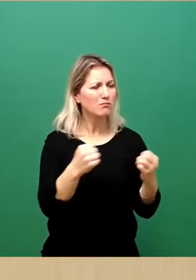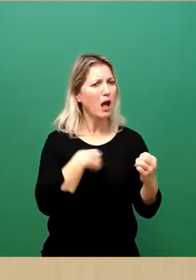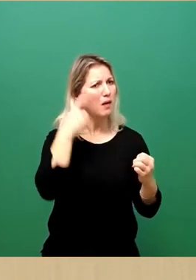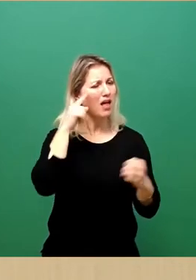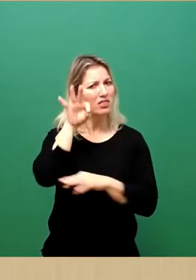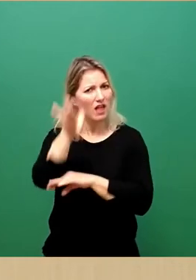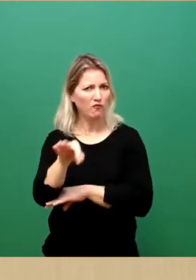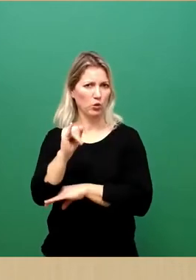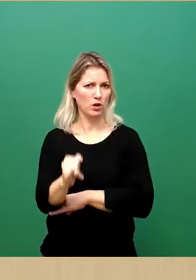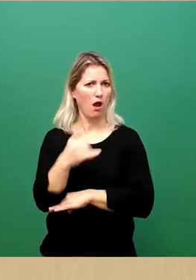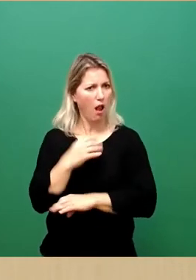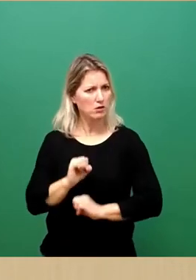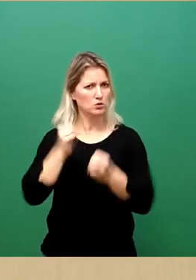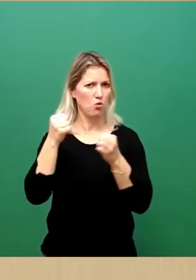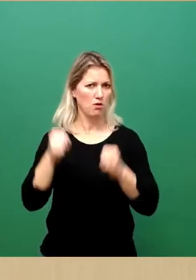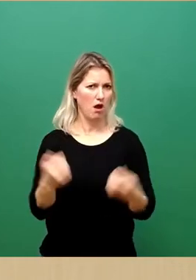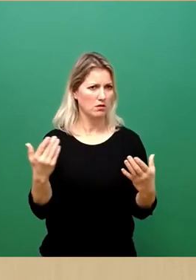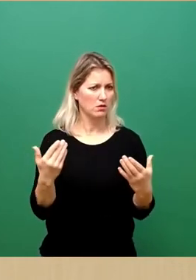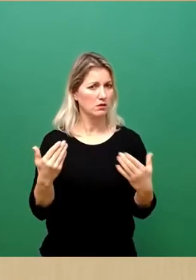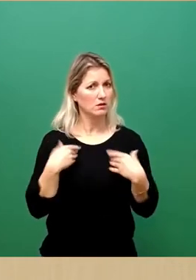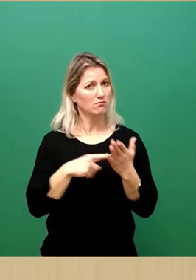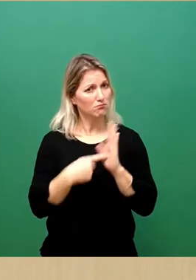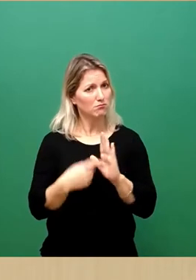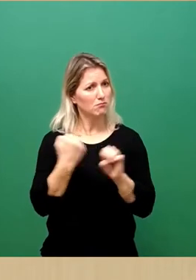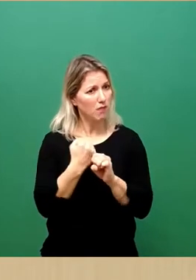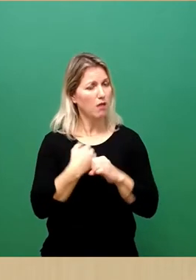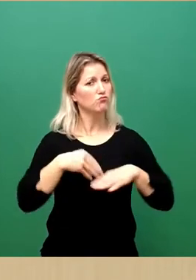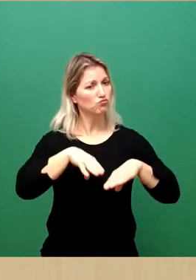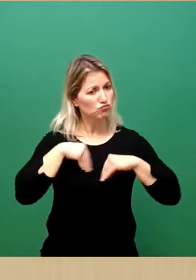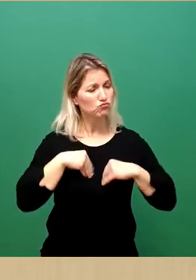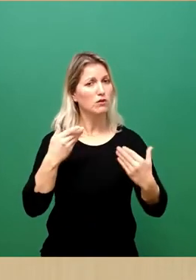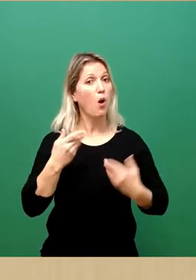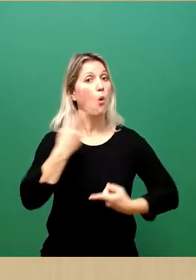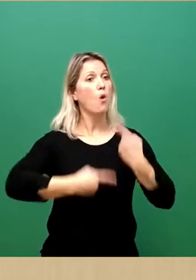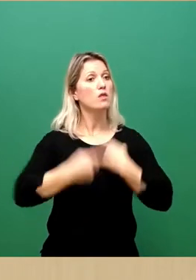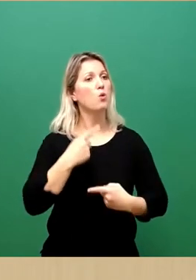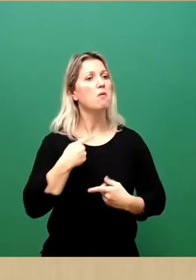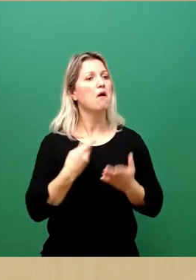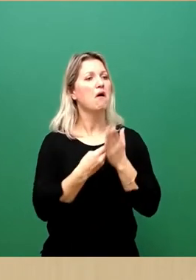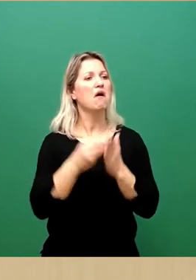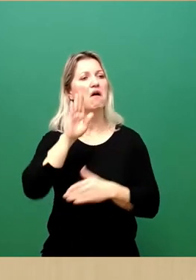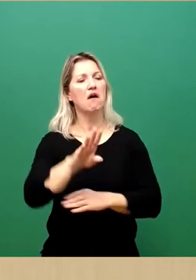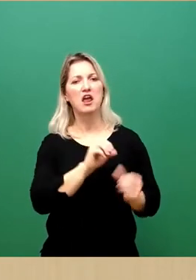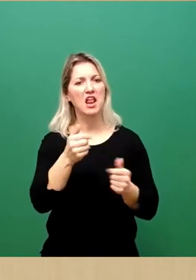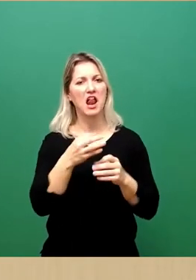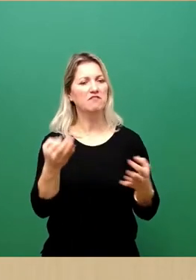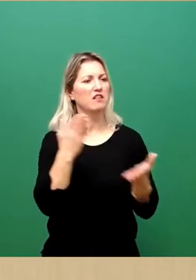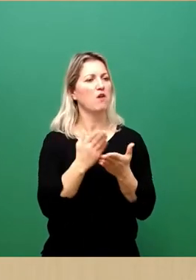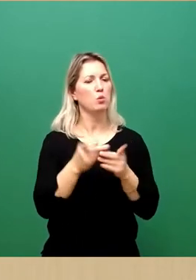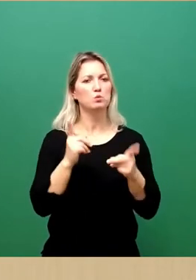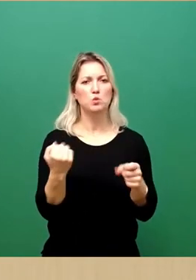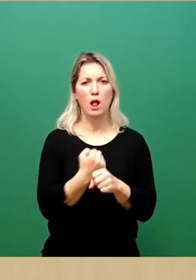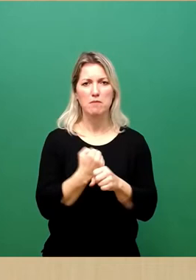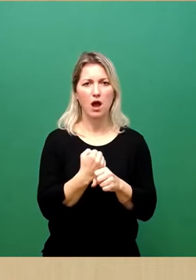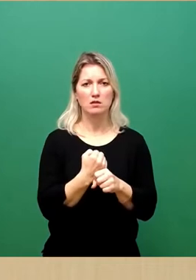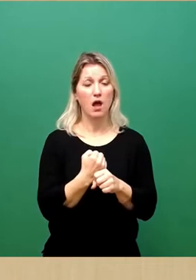Wir können dieses Zeichen annehmen oder uns weiter einbilden, das Zeichen nichts helfen, während wir uns über die schlechten Zeichen von